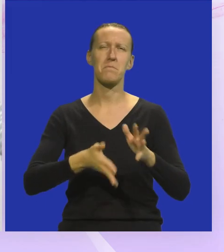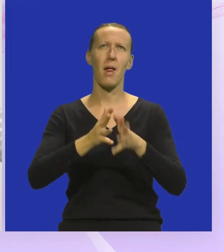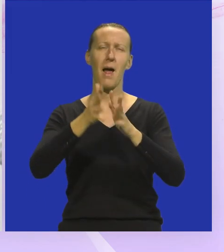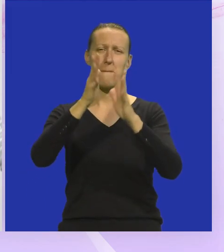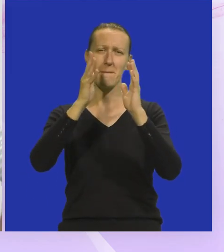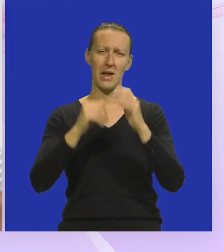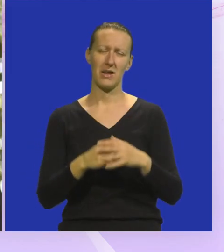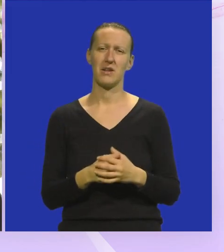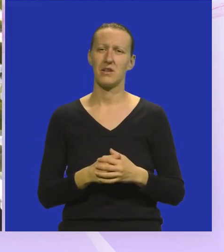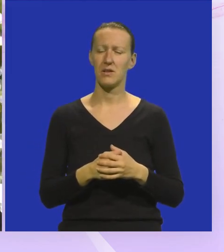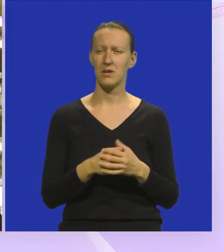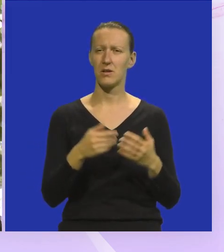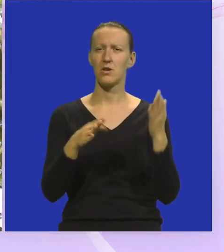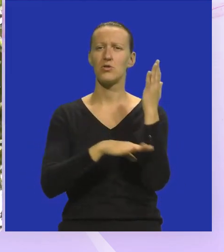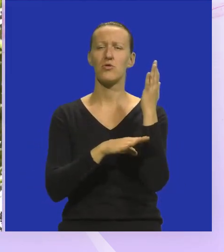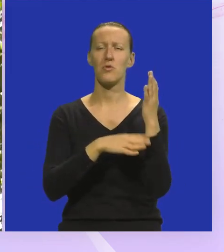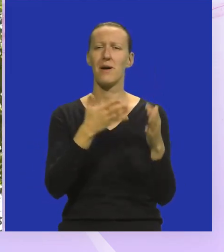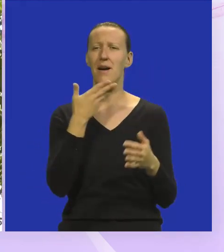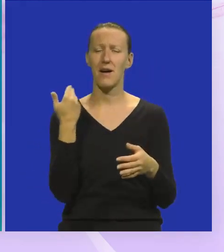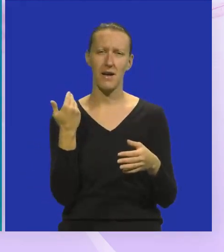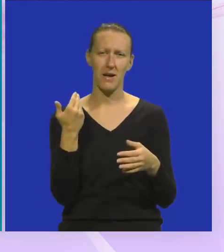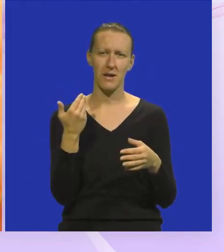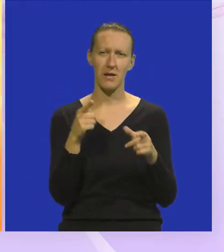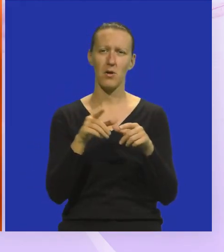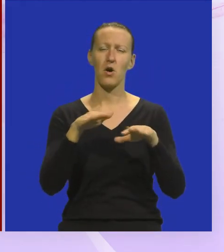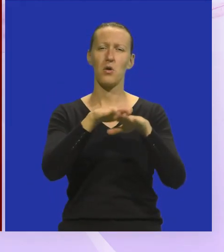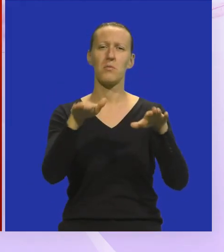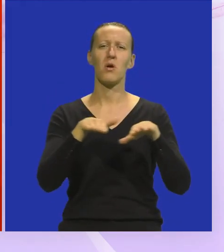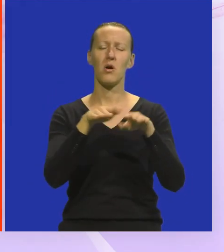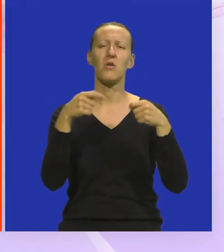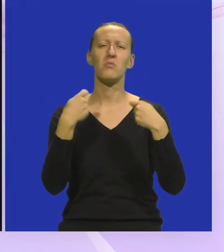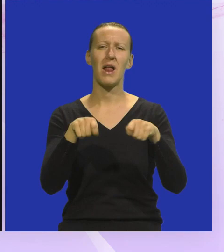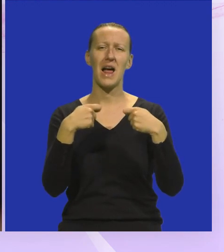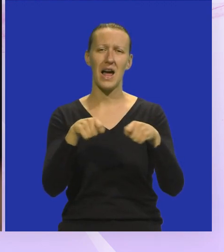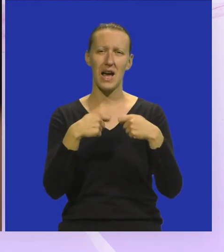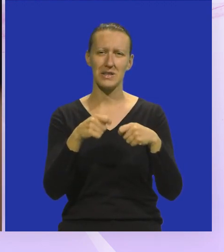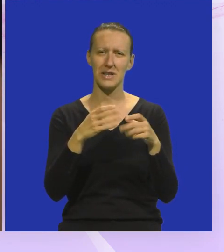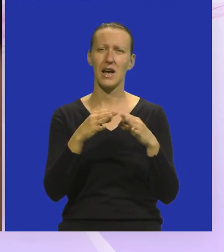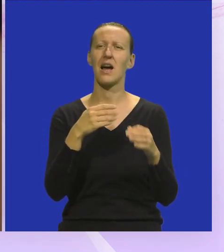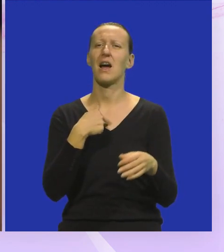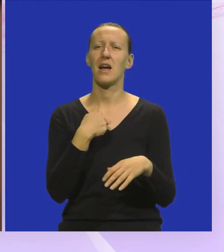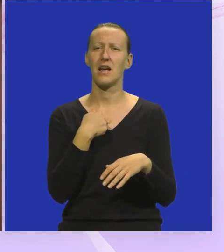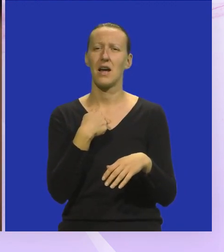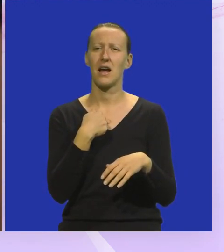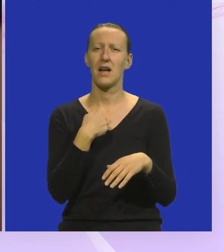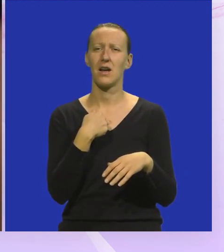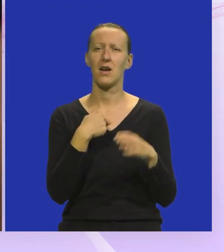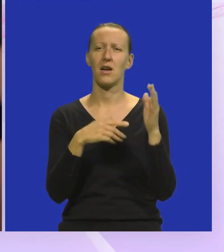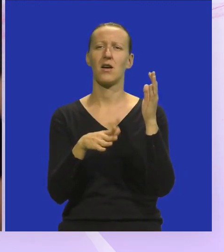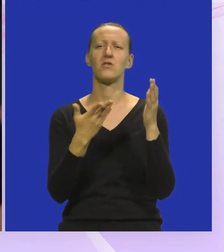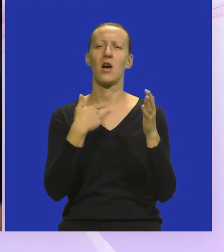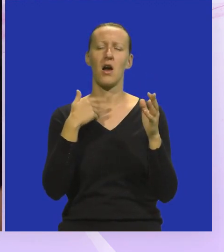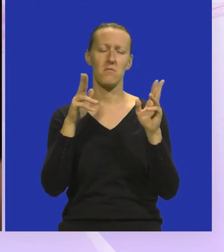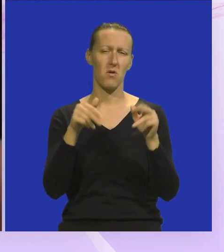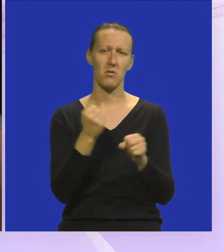sva Šuma nema, moru plastika A ja Što